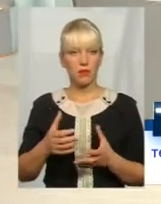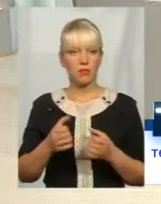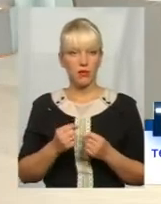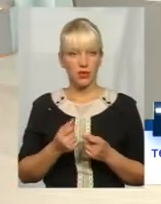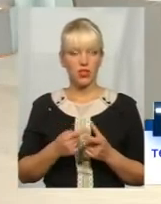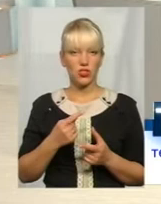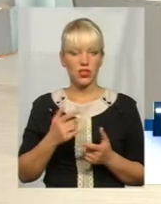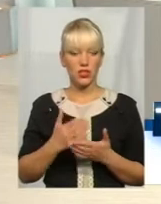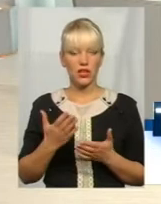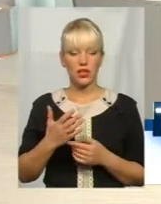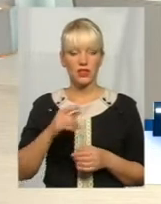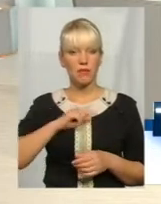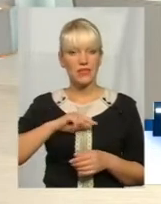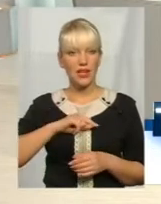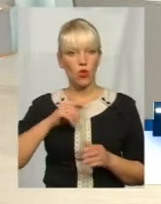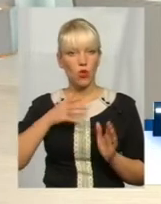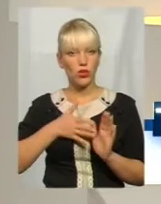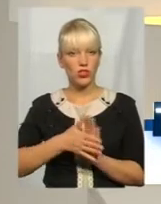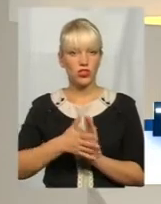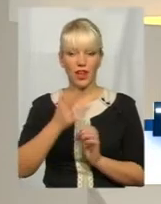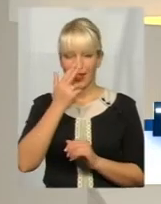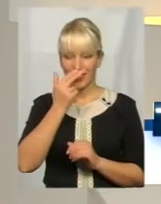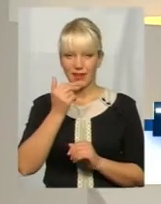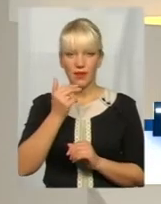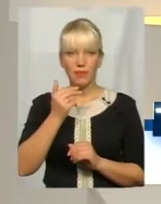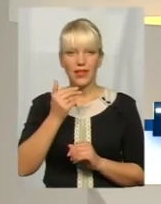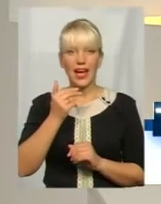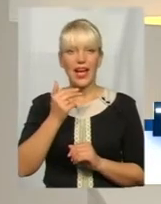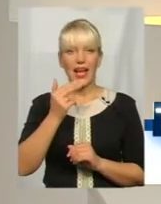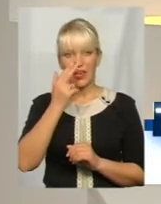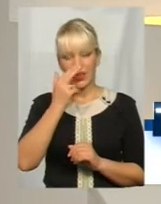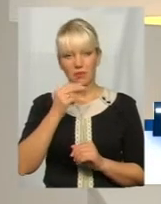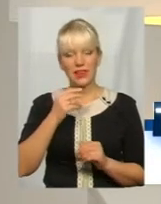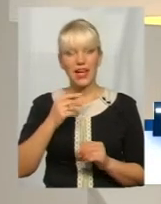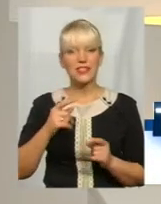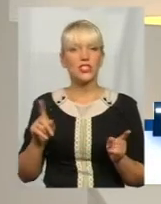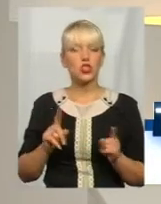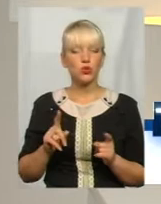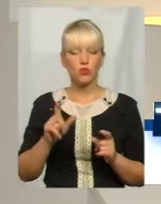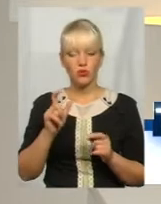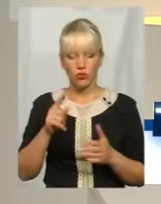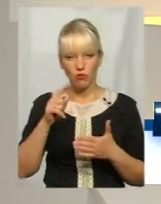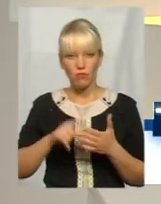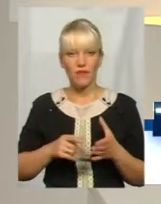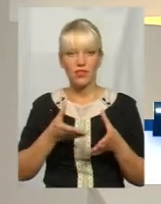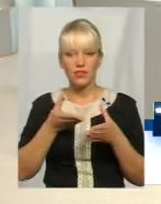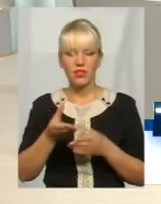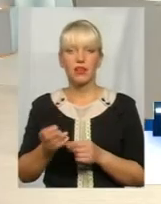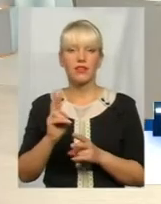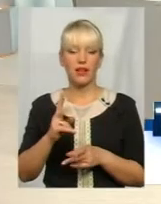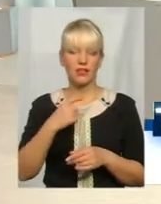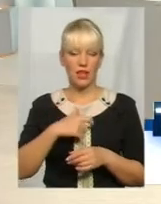якась психологічна адаптація, наприклад, до того, щоб максимально впевнити людину, як їй треба себе поводити,